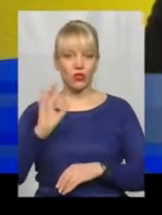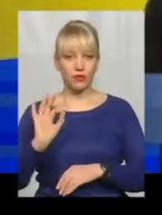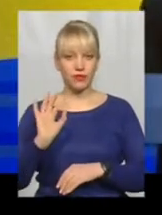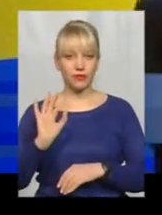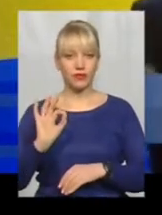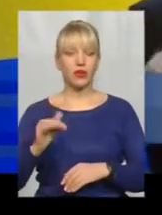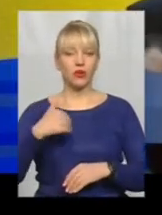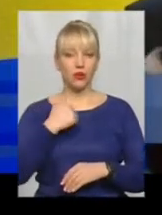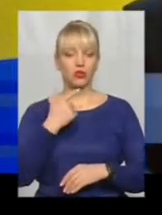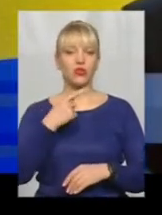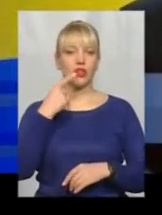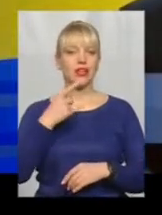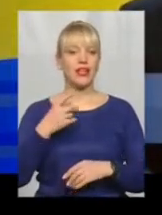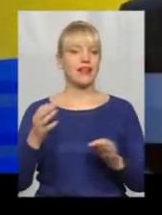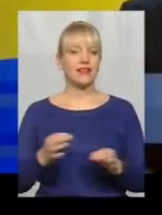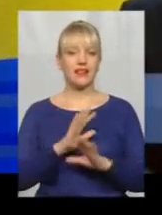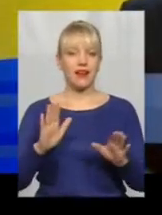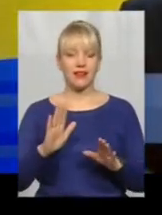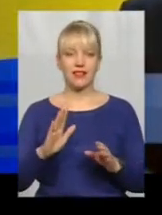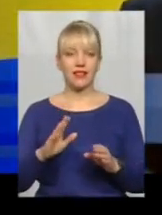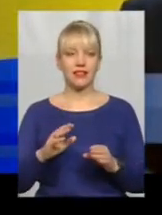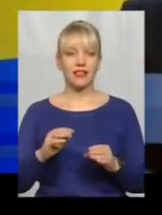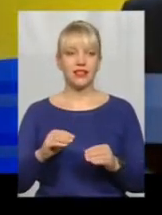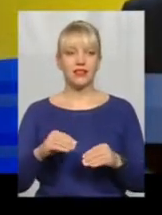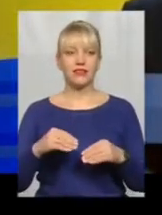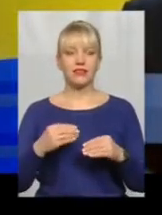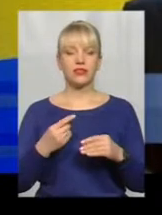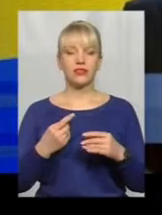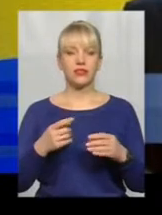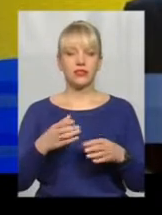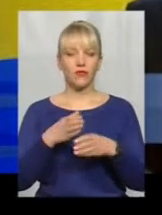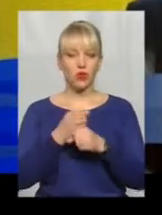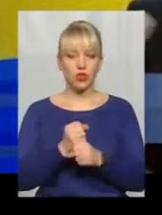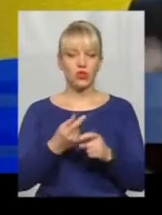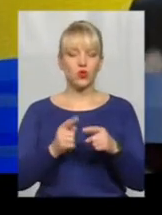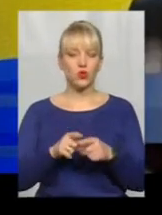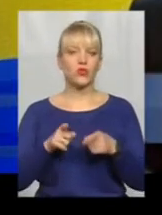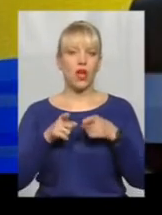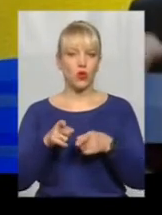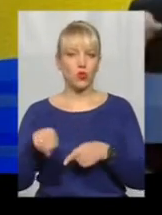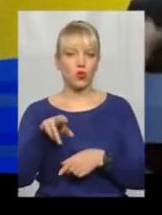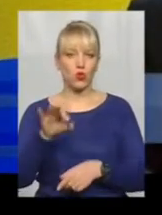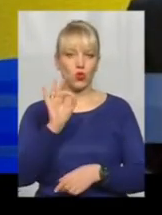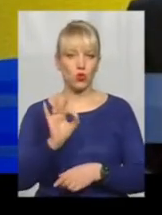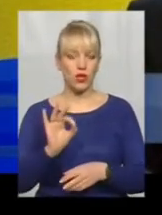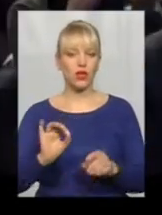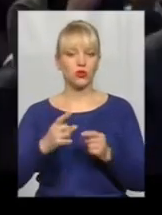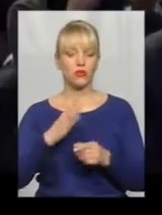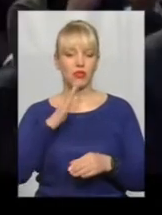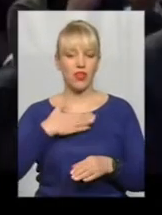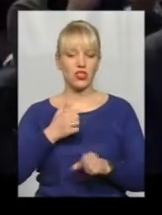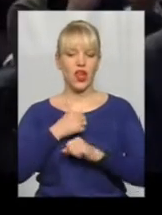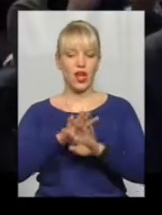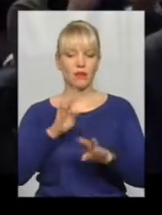хочу наголосити, аж ніяк не зводить цю загрозу до нуля. І тому наша армія має забезпечити